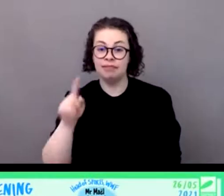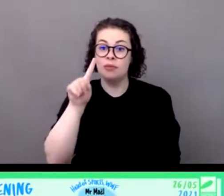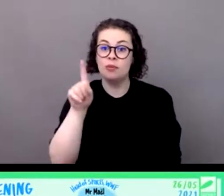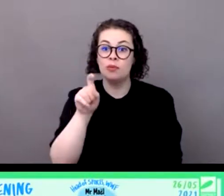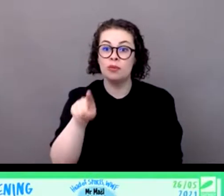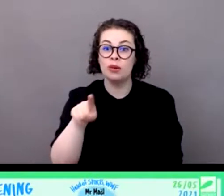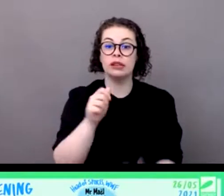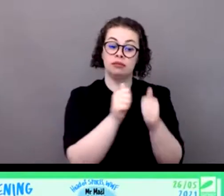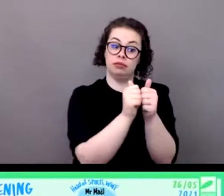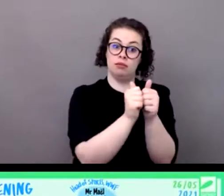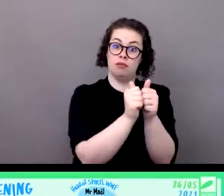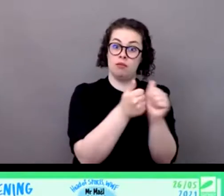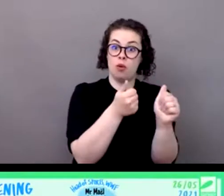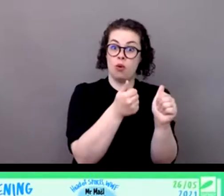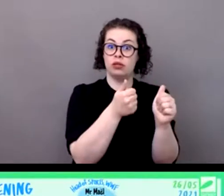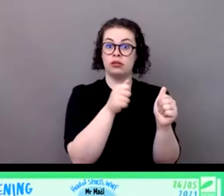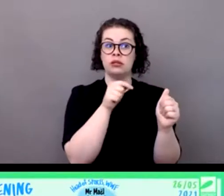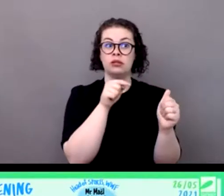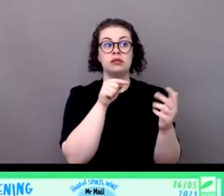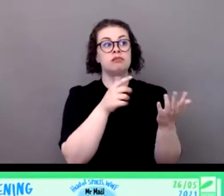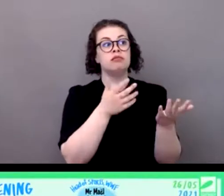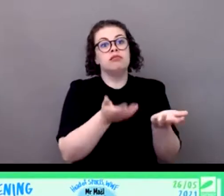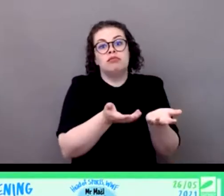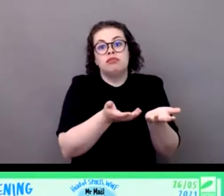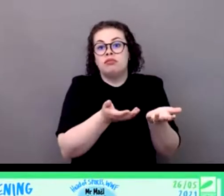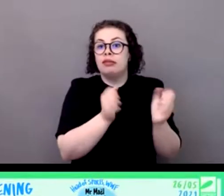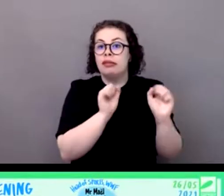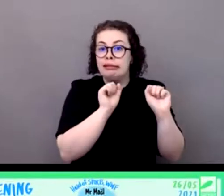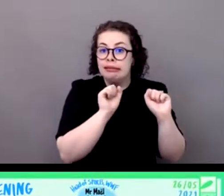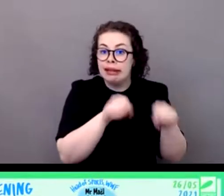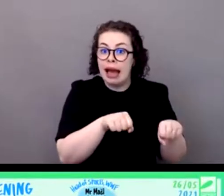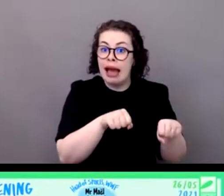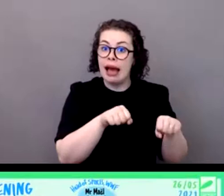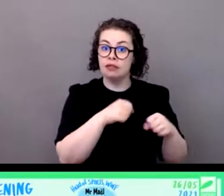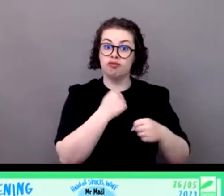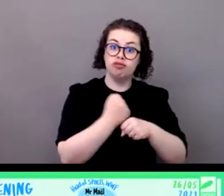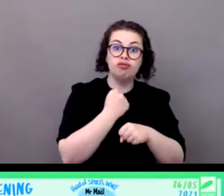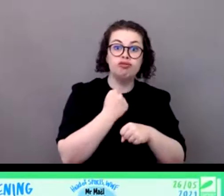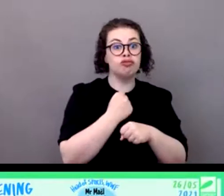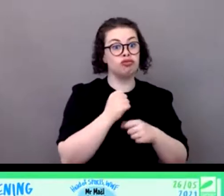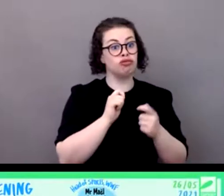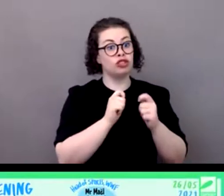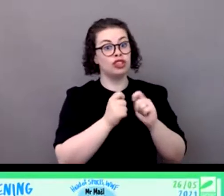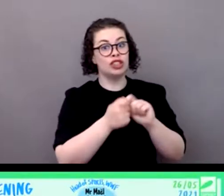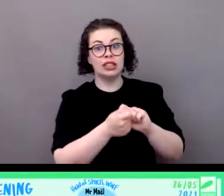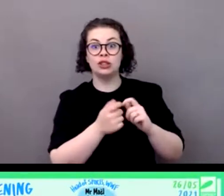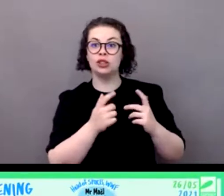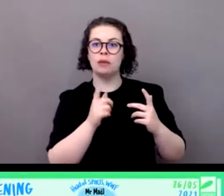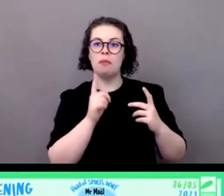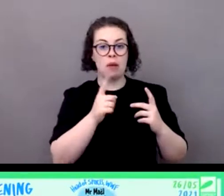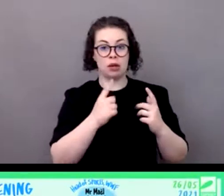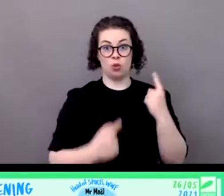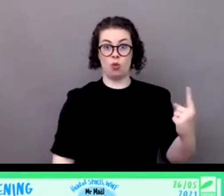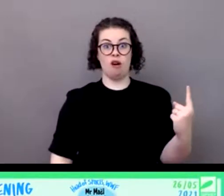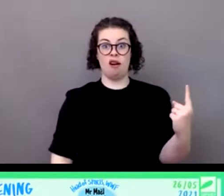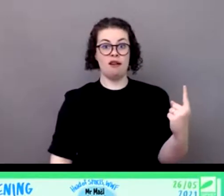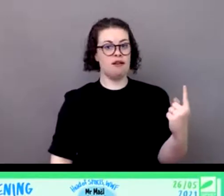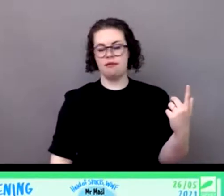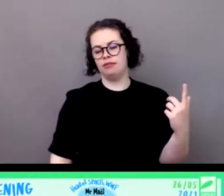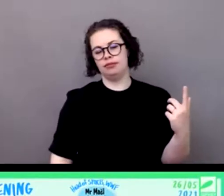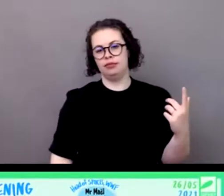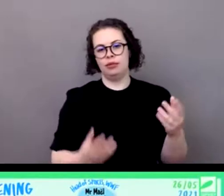qu'elle commence et le deuxième élément qui est indispensable à avoir c'est c'est le facteur